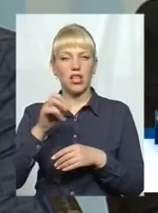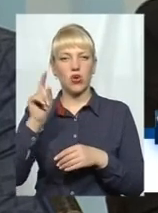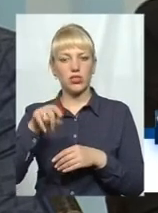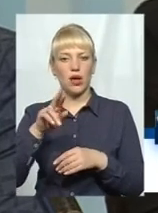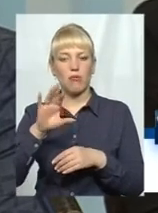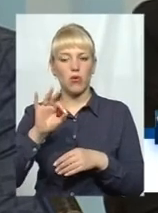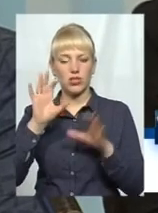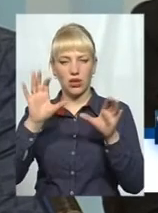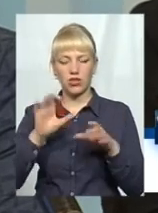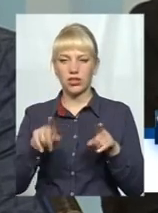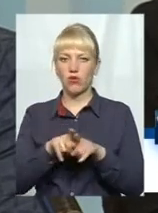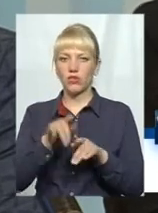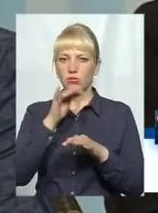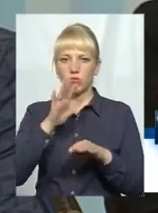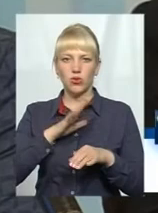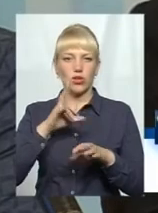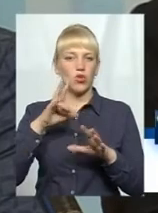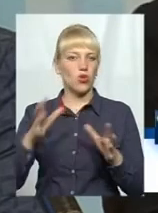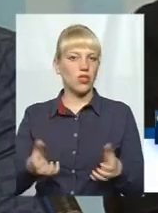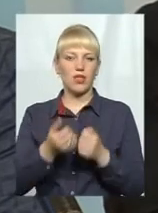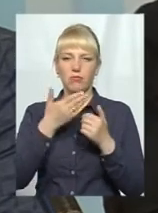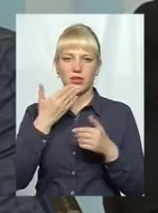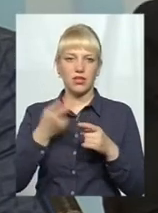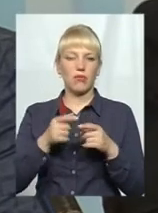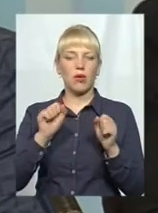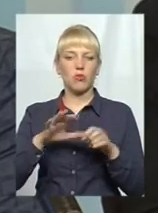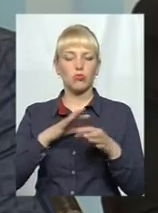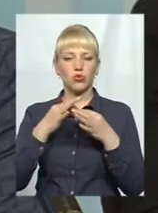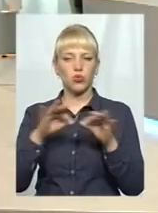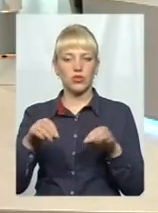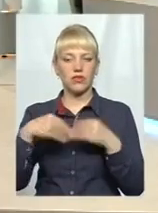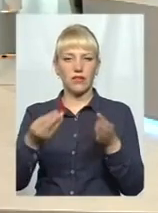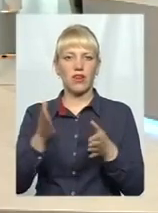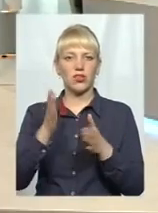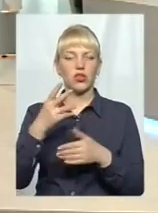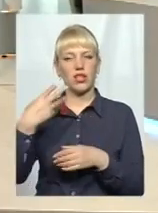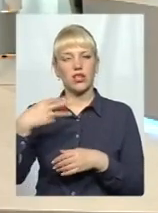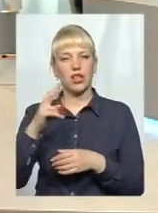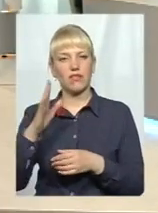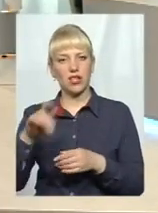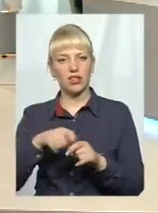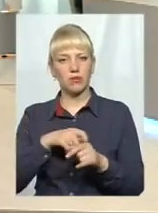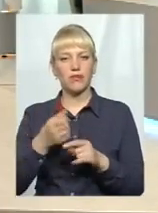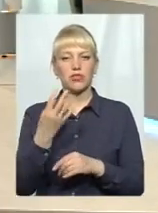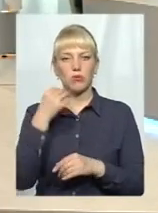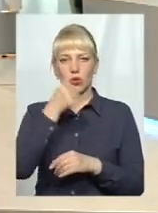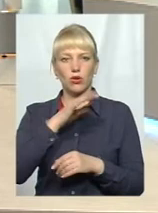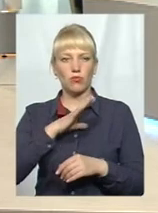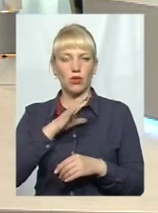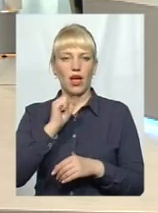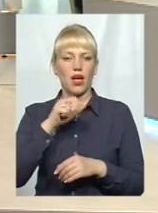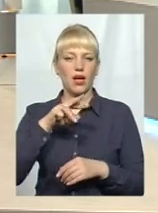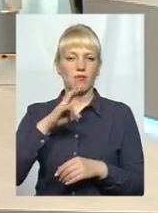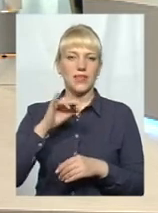фактично такого не мало бути. Але цю пропозицію не підтримали. Але ж дозвіл давали, мабуть, на 30 квадратів. В 2014 році була так звана амністія,